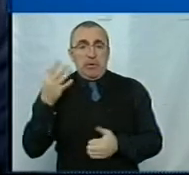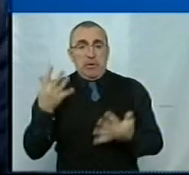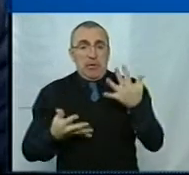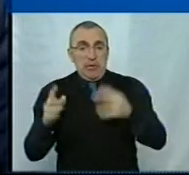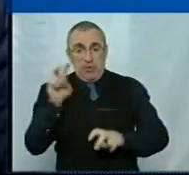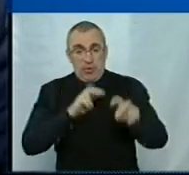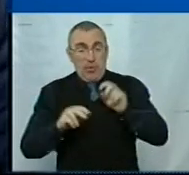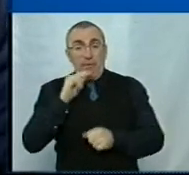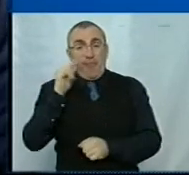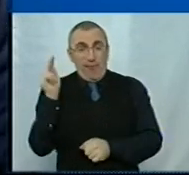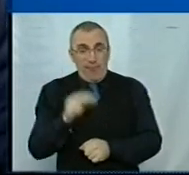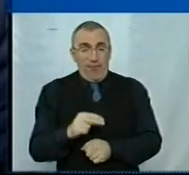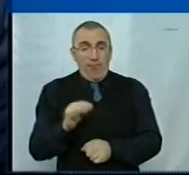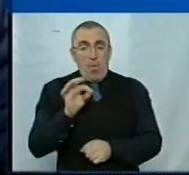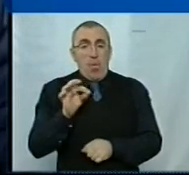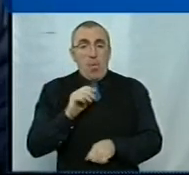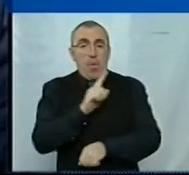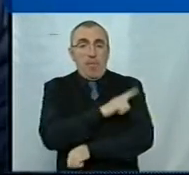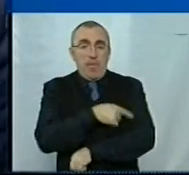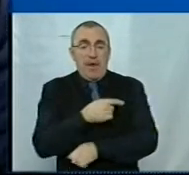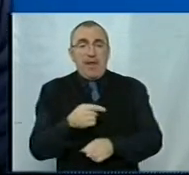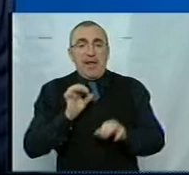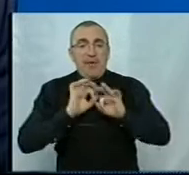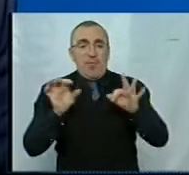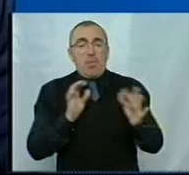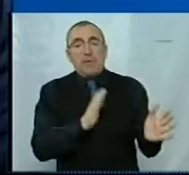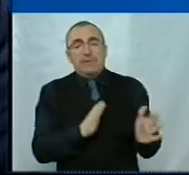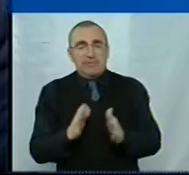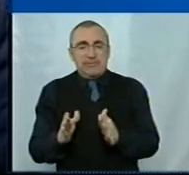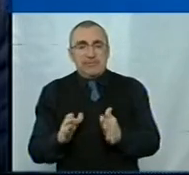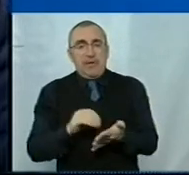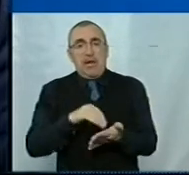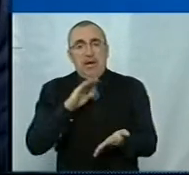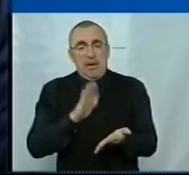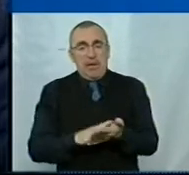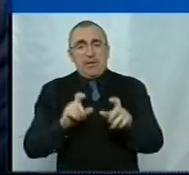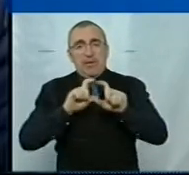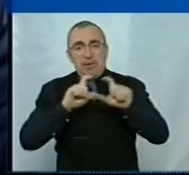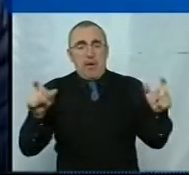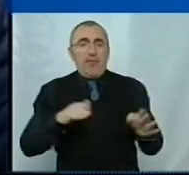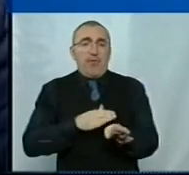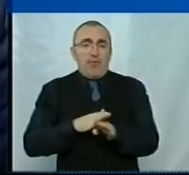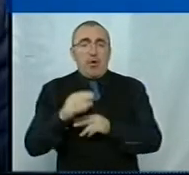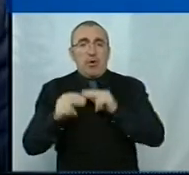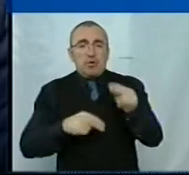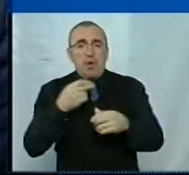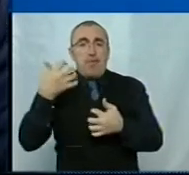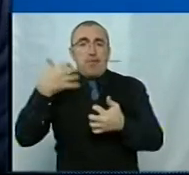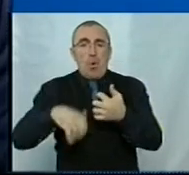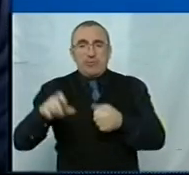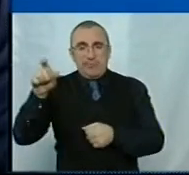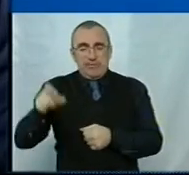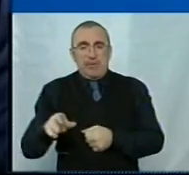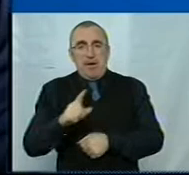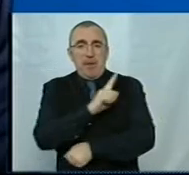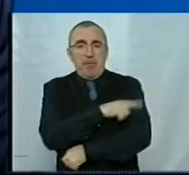шукати винних, мова йде про медичні інформаційні системи. Питання реєстрації закладів відбувається через посередника, через